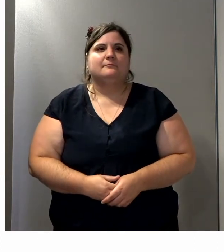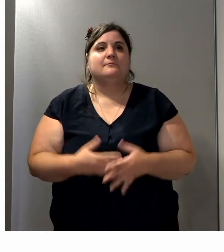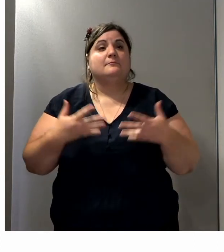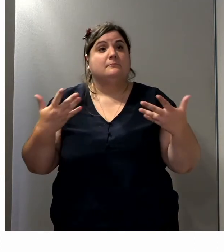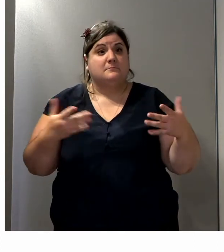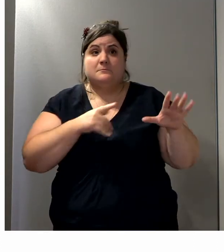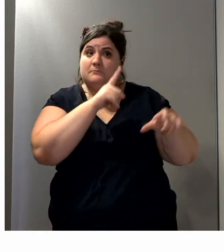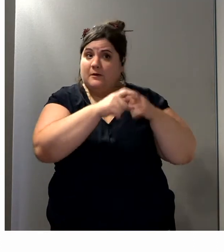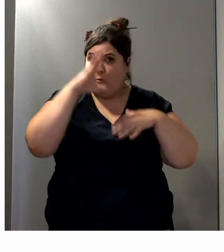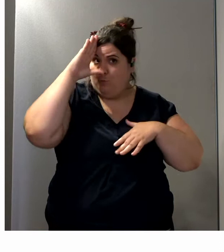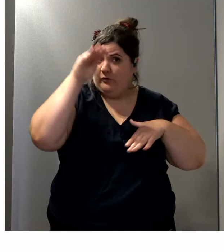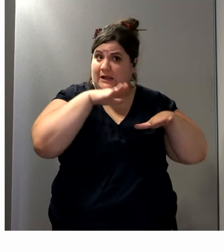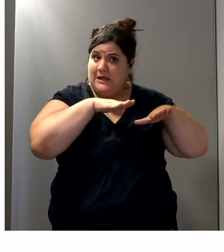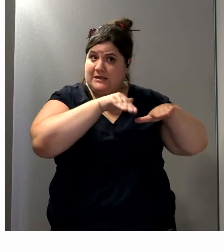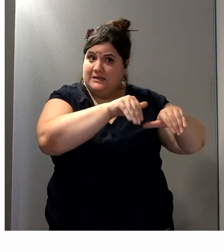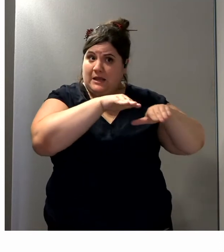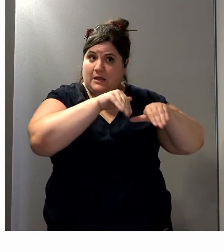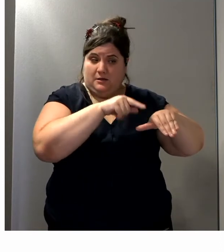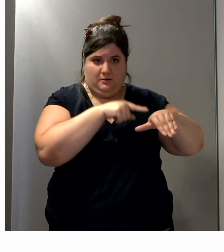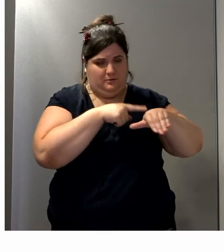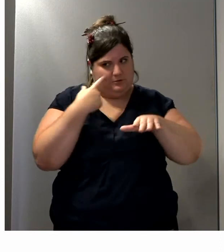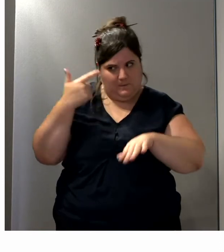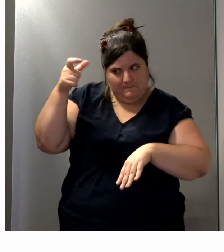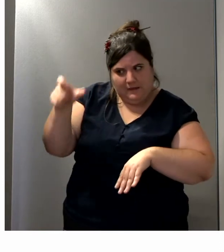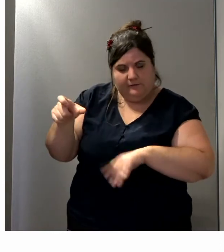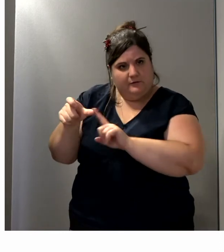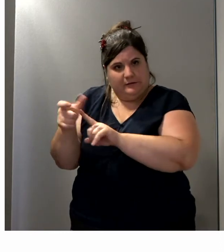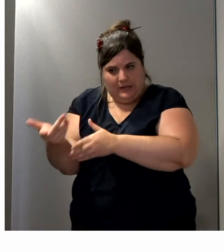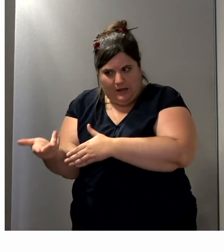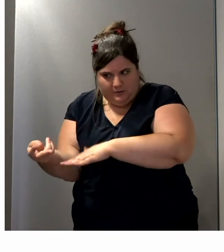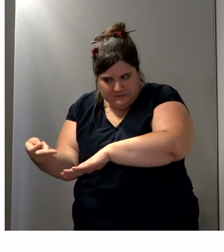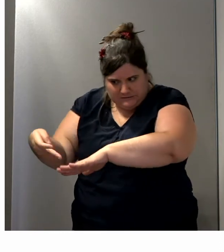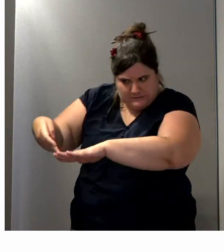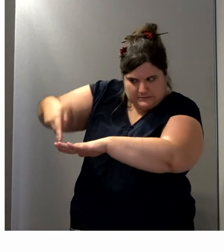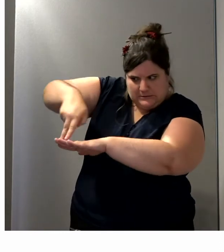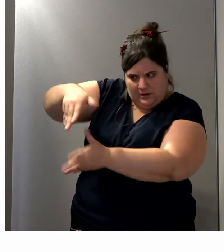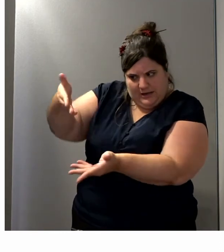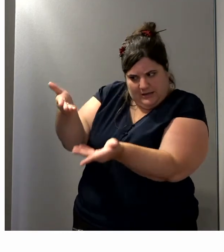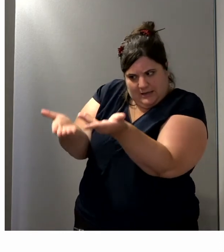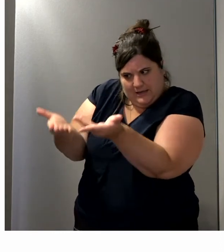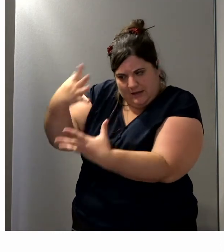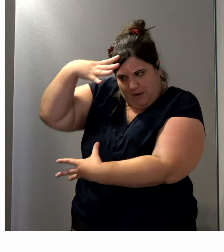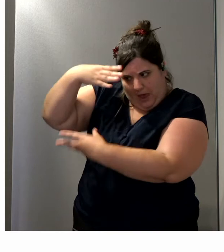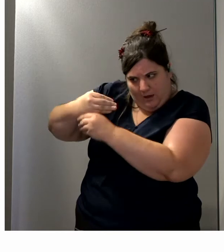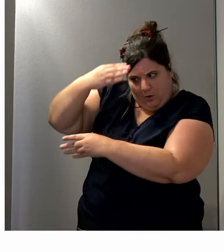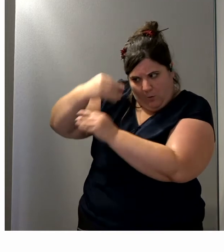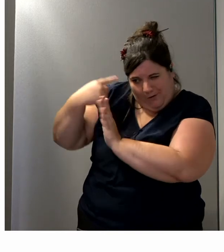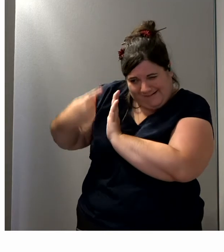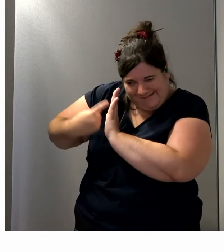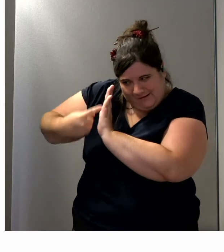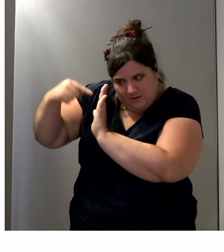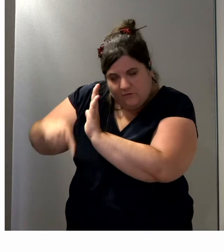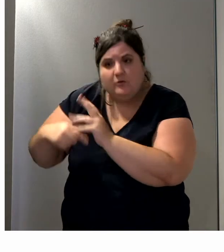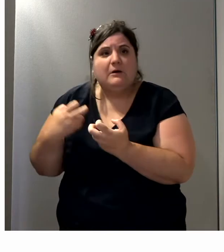Pour l'équiné, c'est important aussi de réapprendre l'équilibre aux patients,'est-à-dire en particulier de leur permettre de faire des transferts de poids en toute